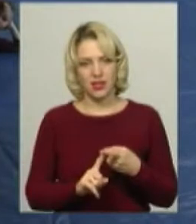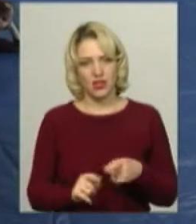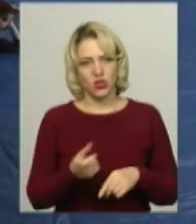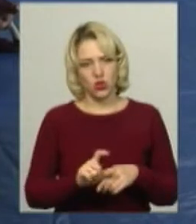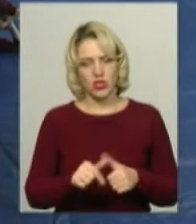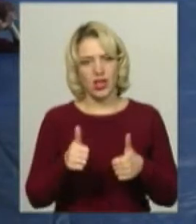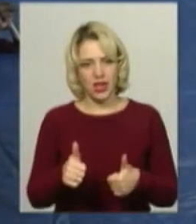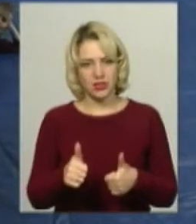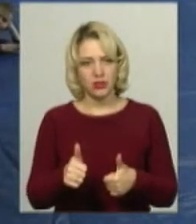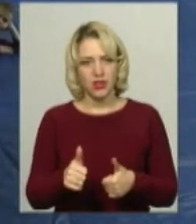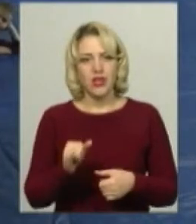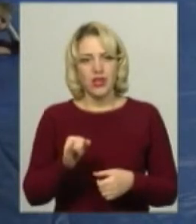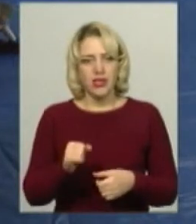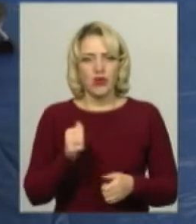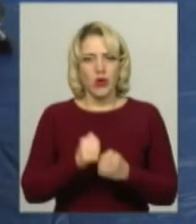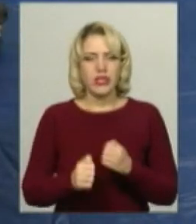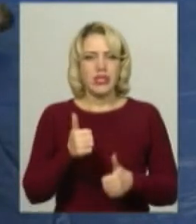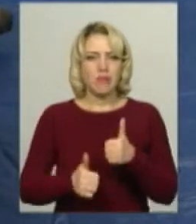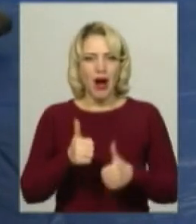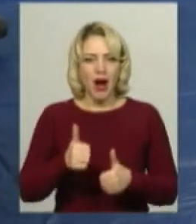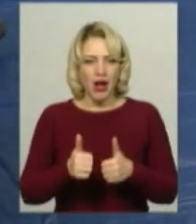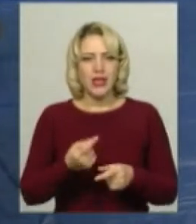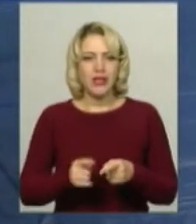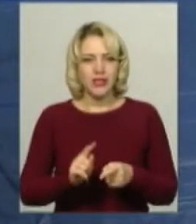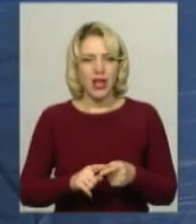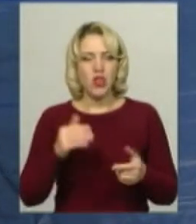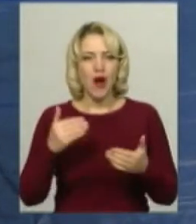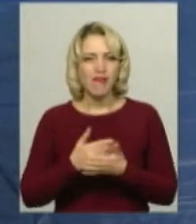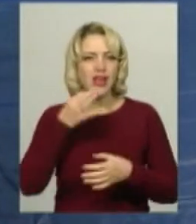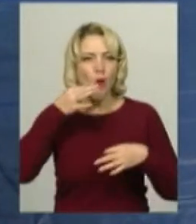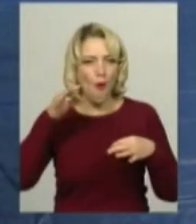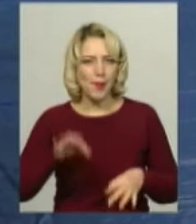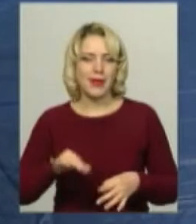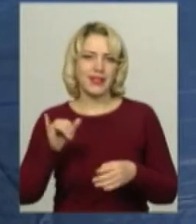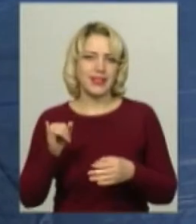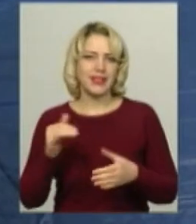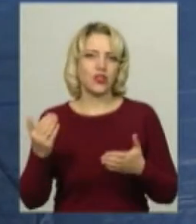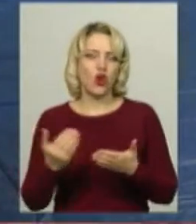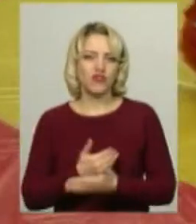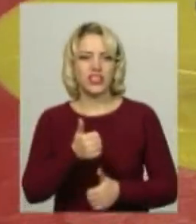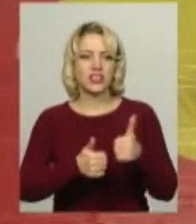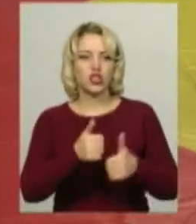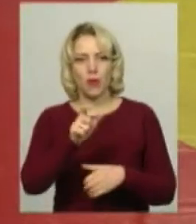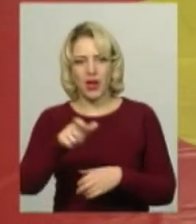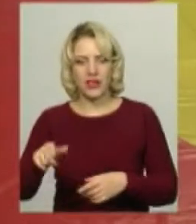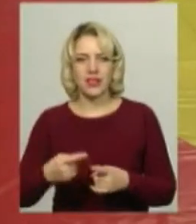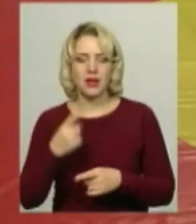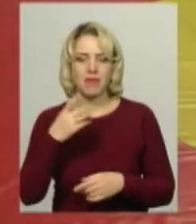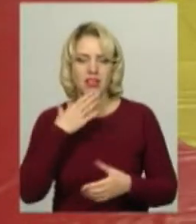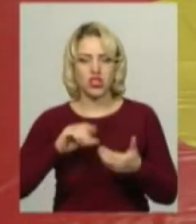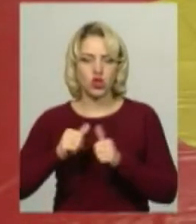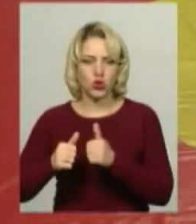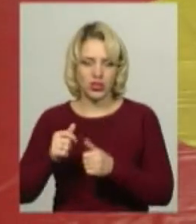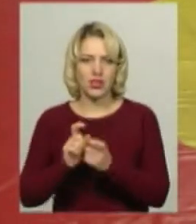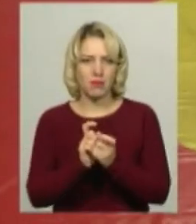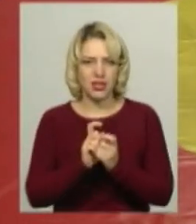класно. І кожні змагання – це новий опит, це нові суперники. Свій перший у турнірі бій